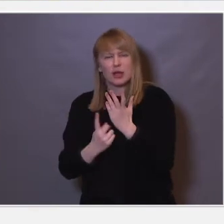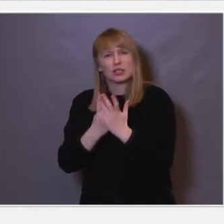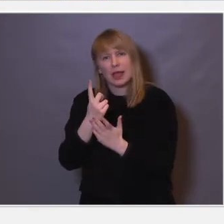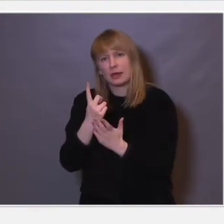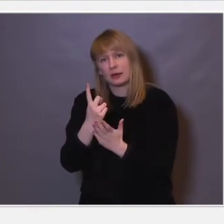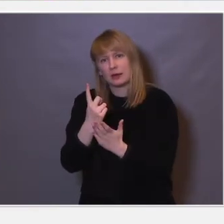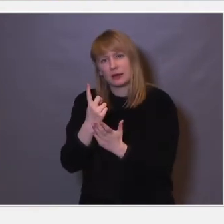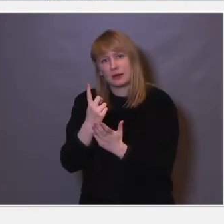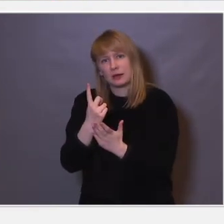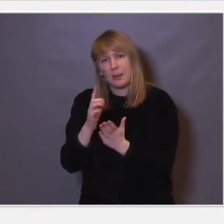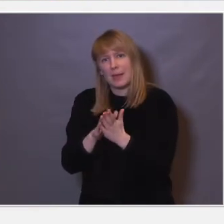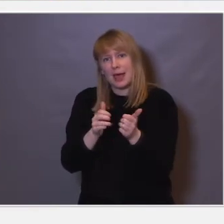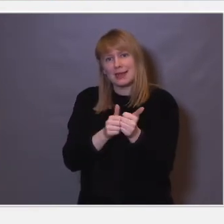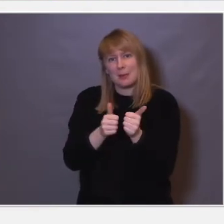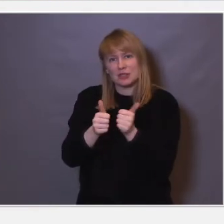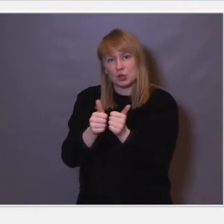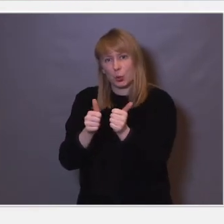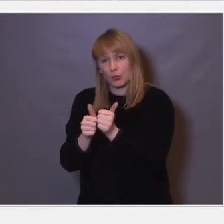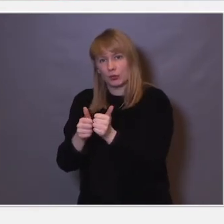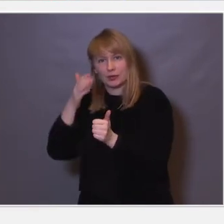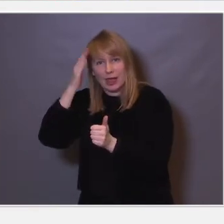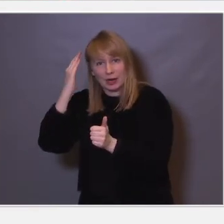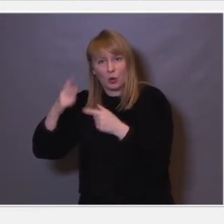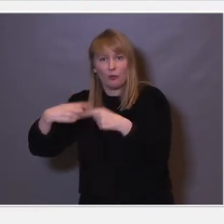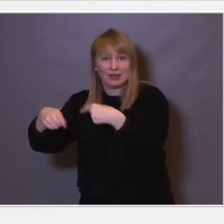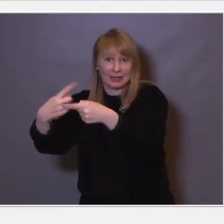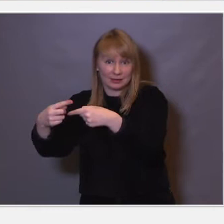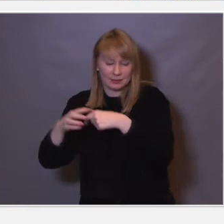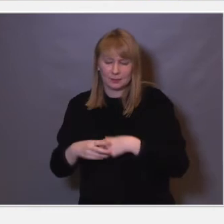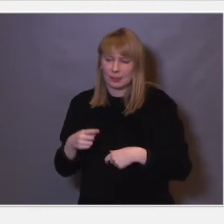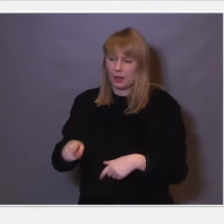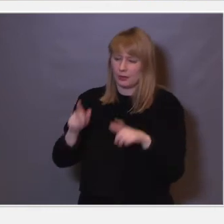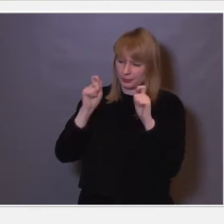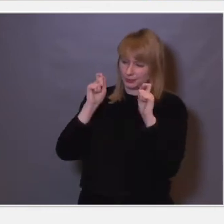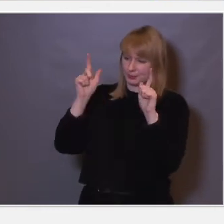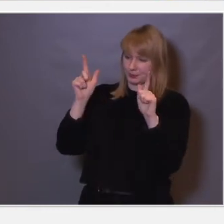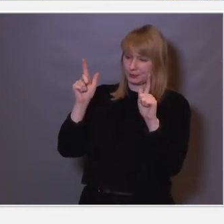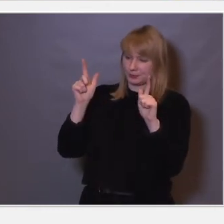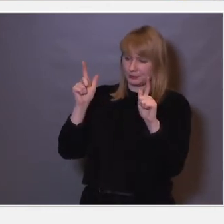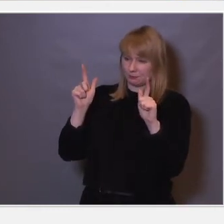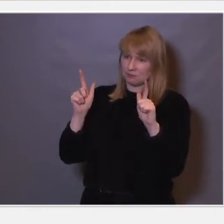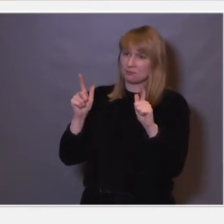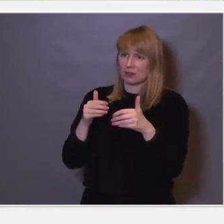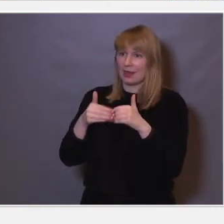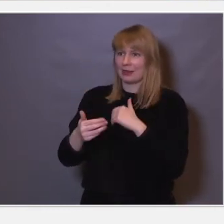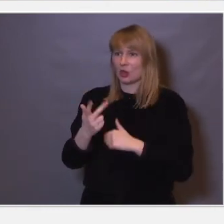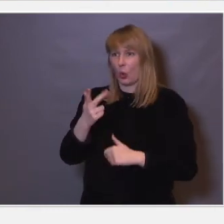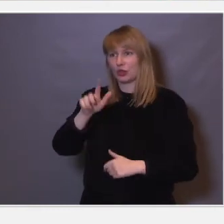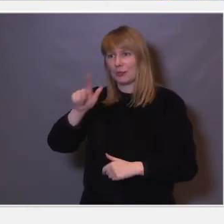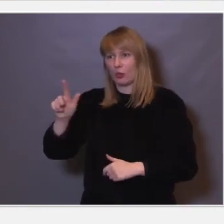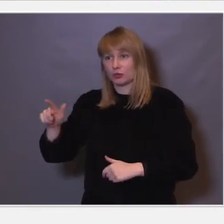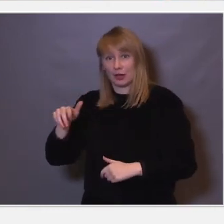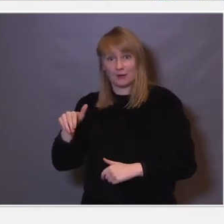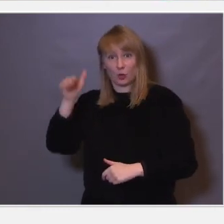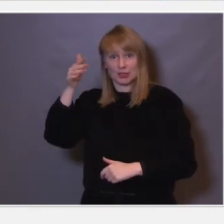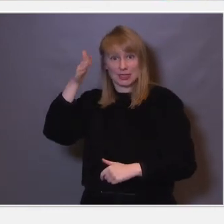representasjonen i hjernen over tid. Og det han da fant, det var at etter cirka åtte måneder i den voksne hjernen,